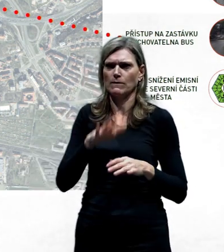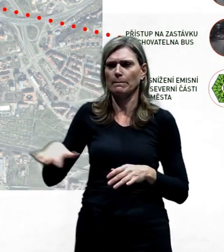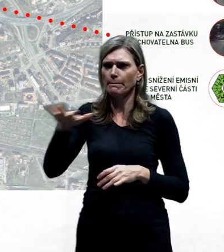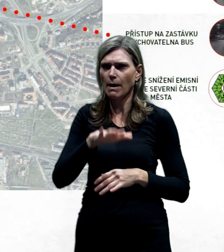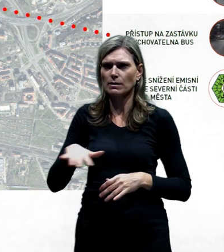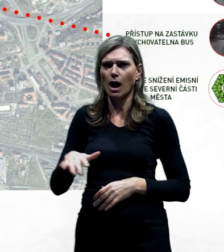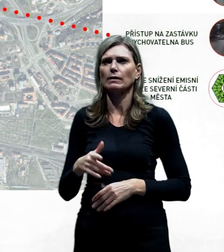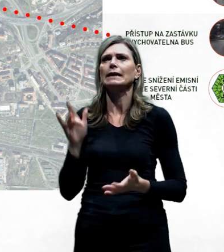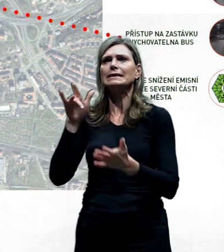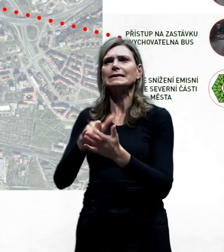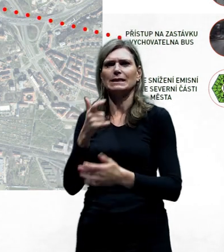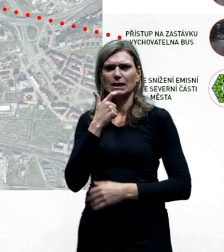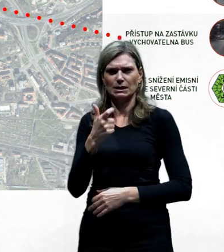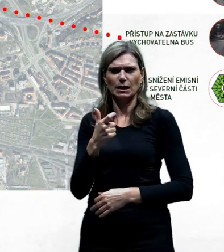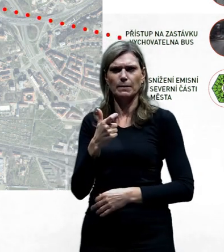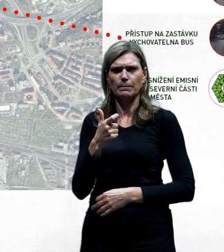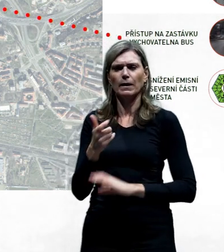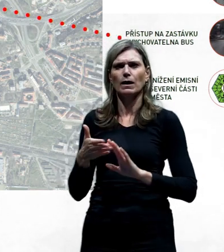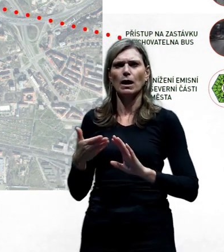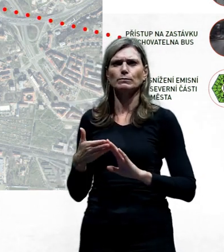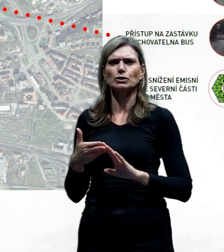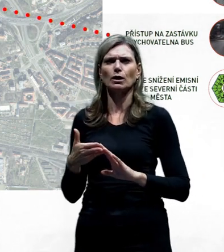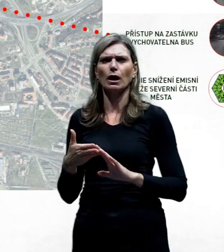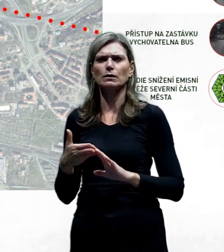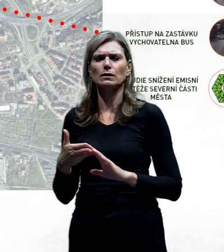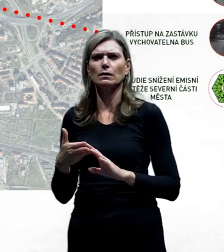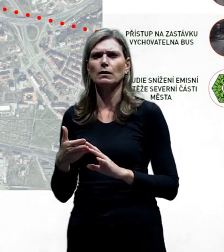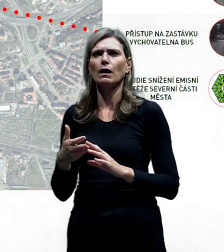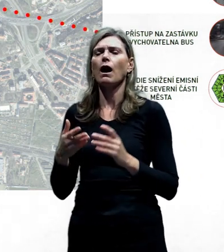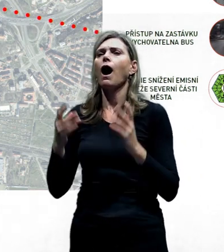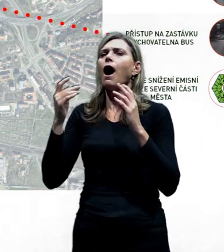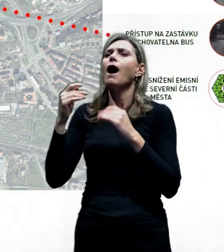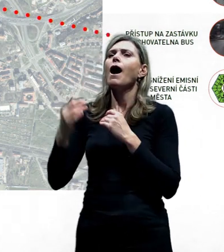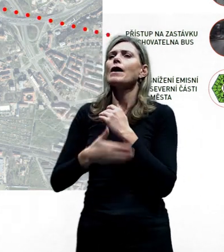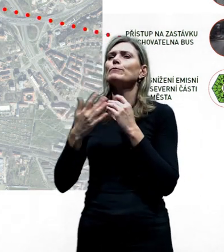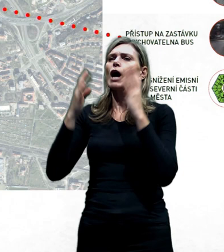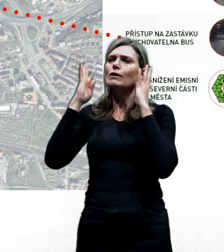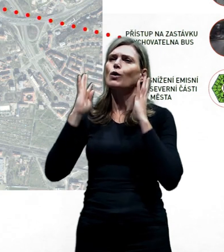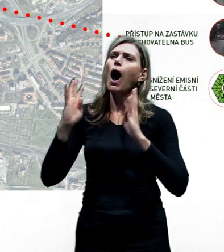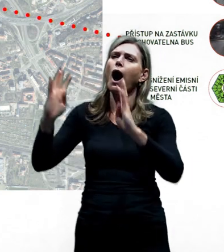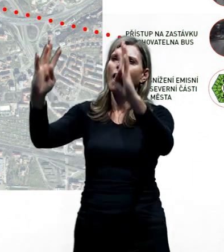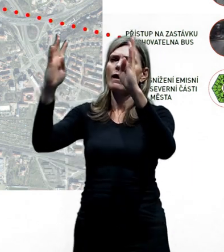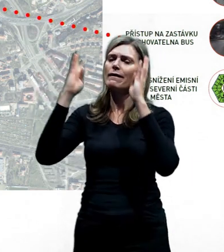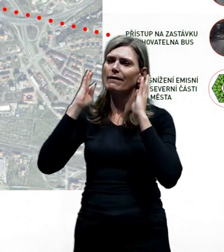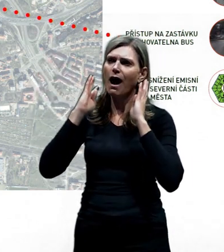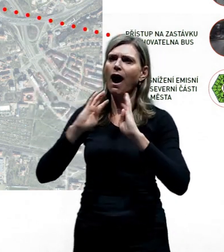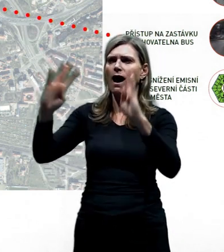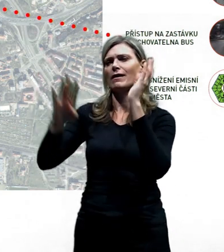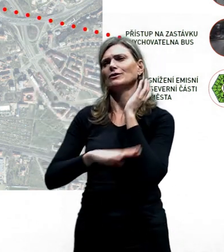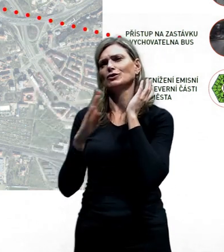vejít třeba ještě álej přes celé to území, nejenom, aby byly využité